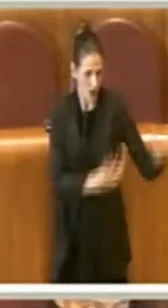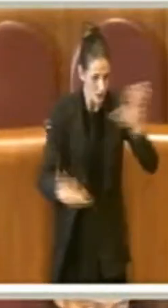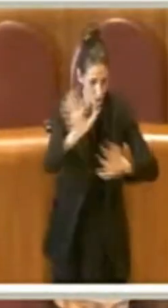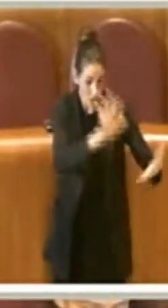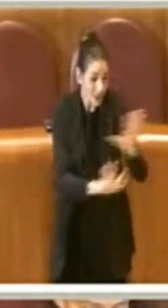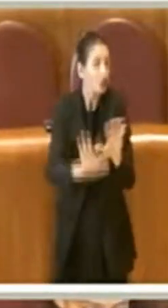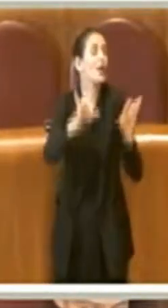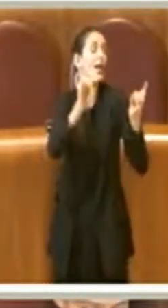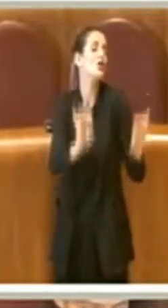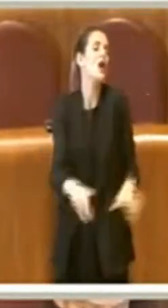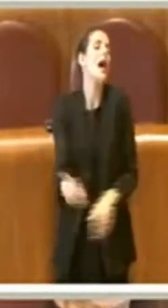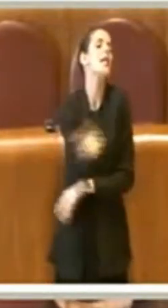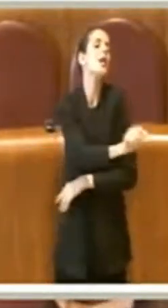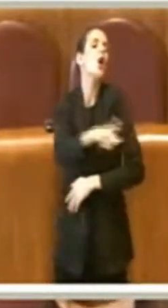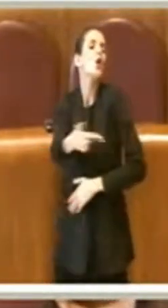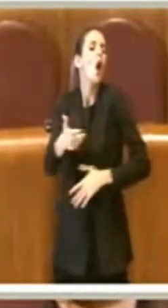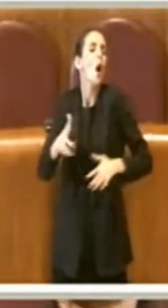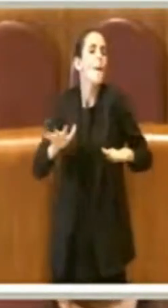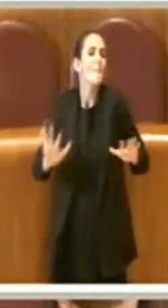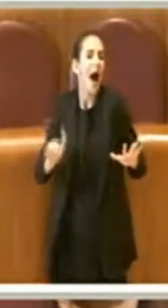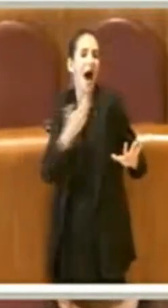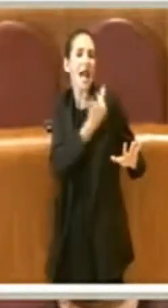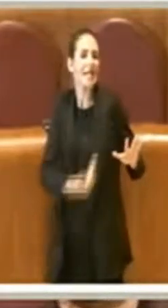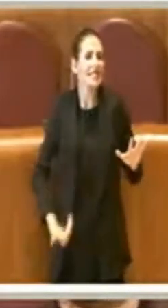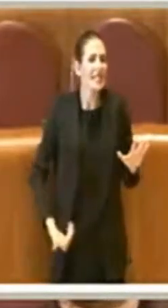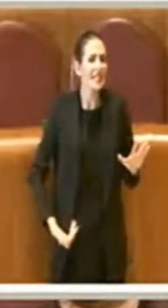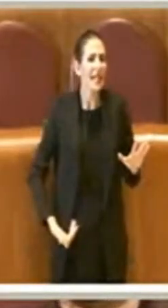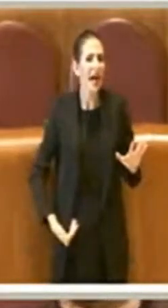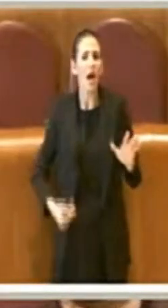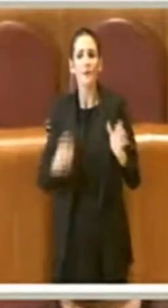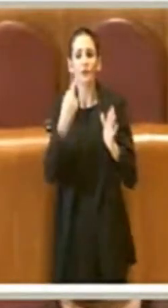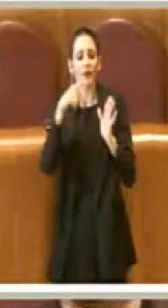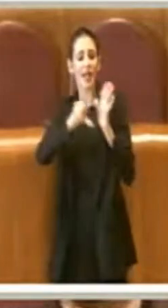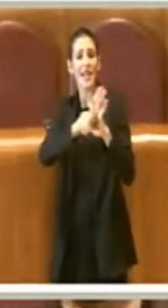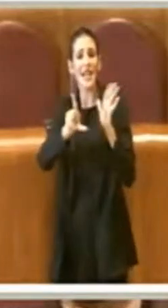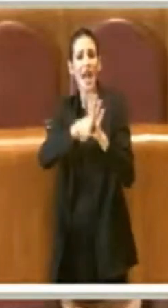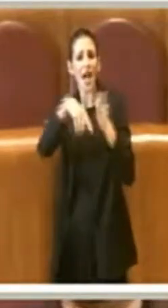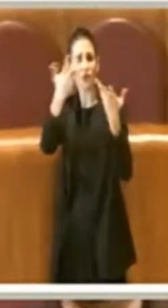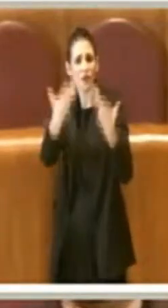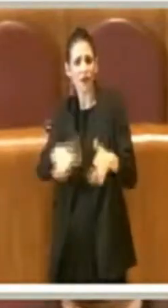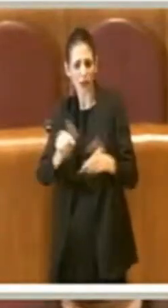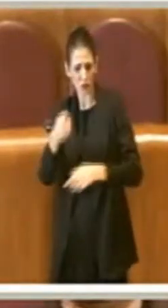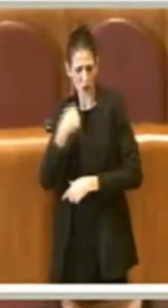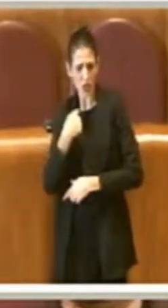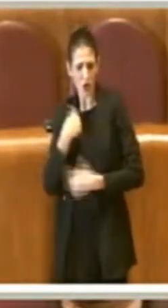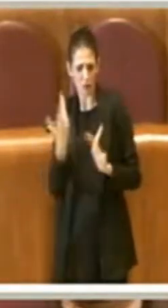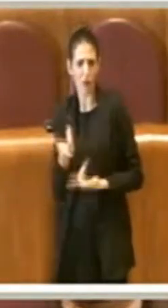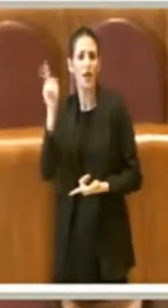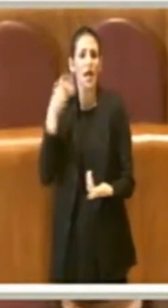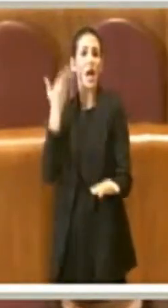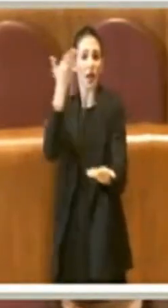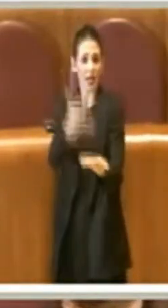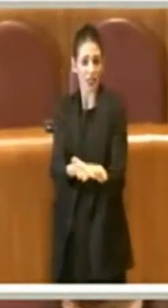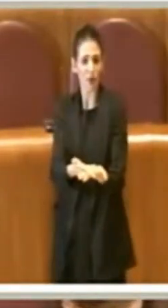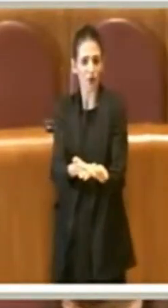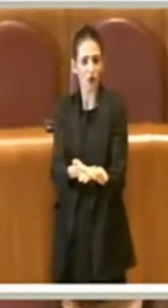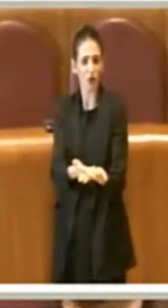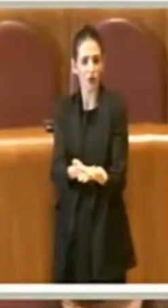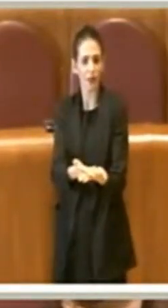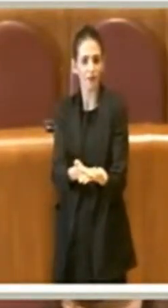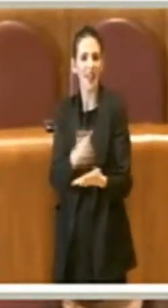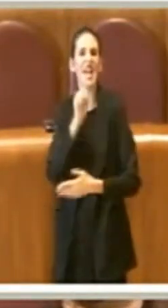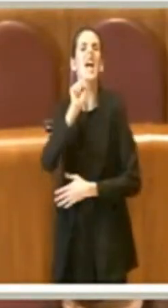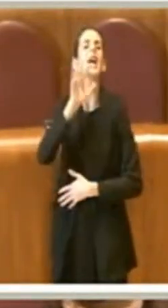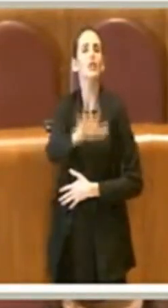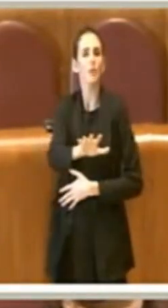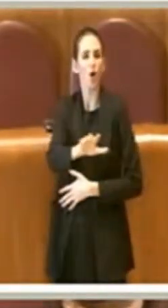sul quale, a parte le Iene, la Sindaca ha fatto un esposto e io stesso ho depositato un esposto sulle problematiche inerenti di quella raccolta.